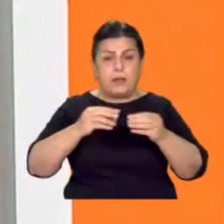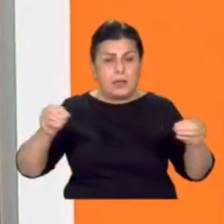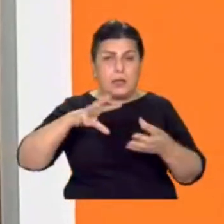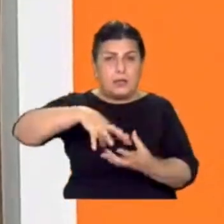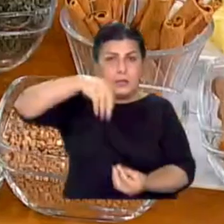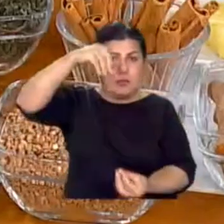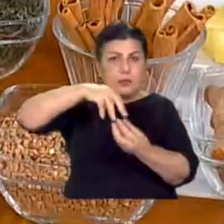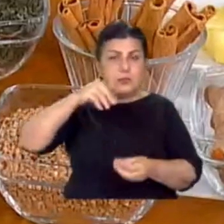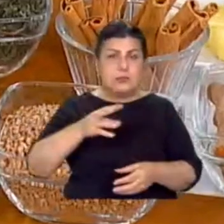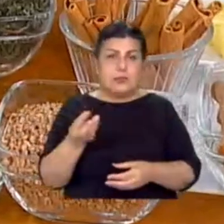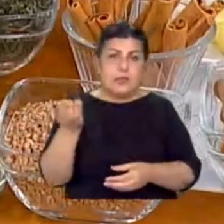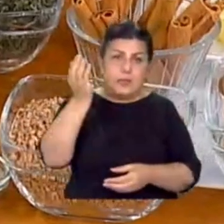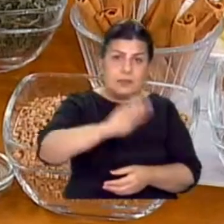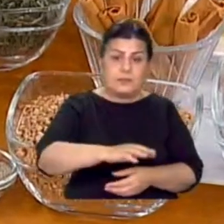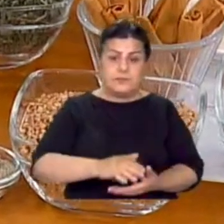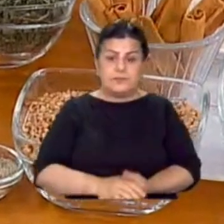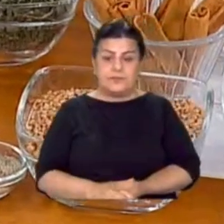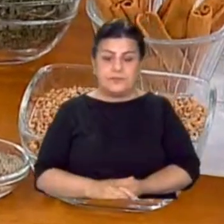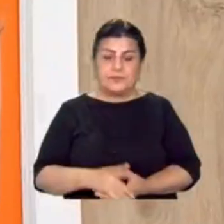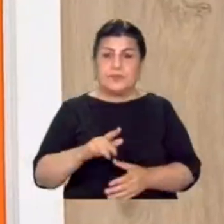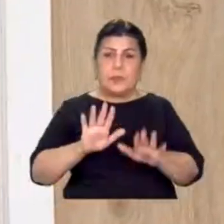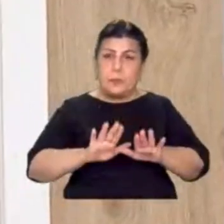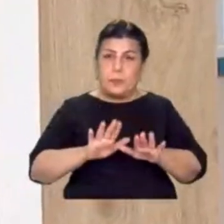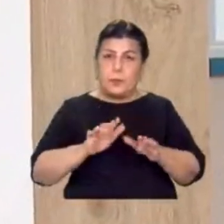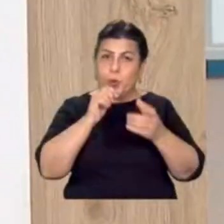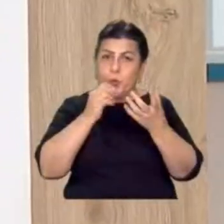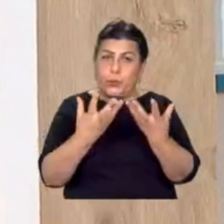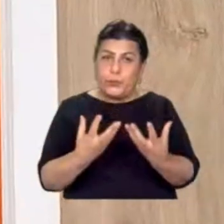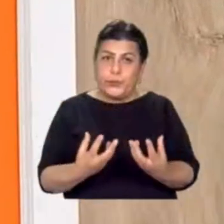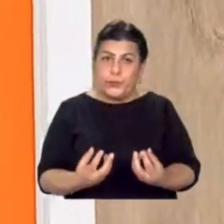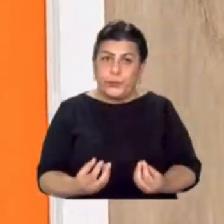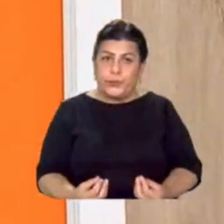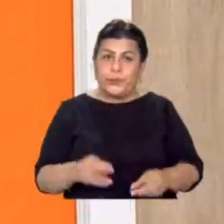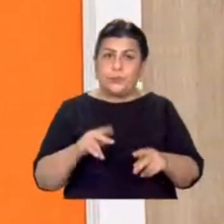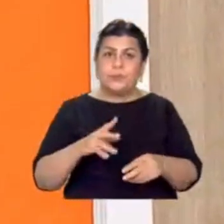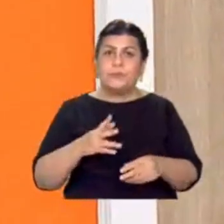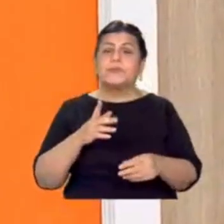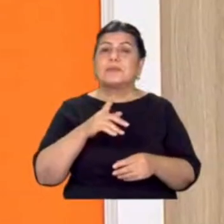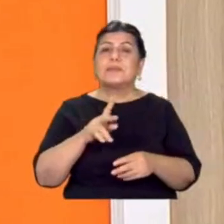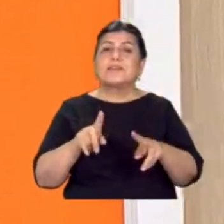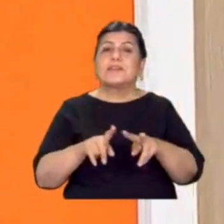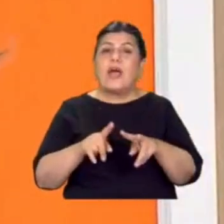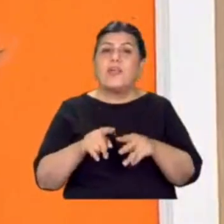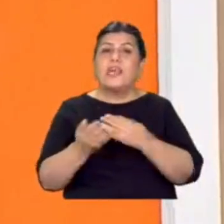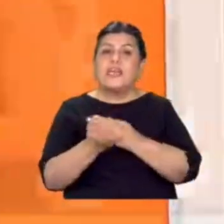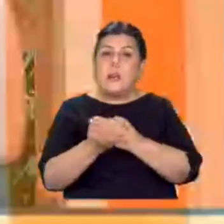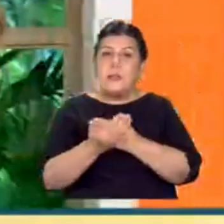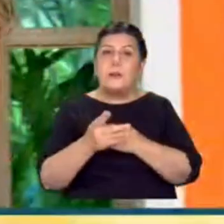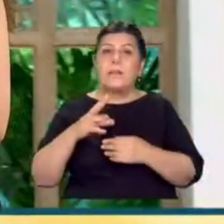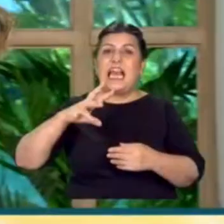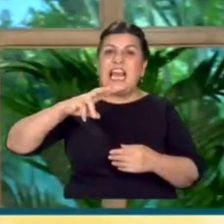Geri kalanı. İçine ilave ederek bunu demlemeye bırakacağız. Hatta nane yaprakları ve limon dilimleri de ilave edeceğiz buna.